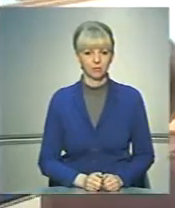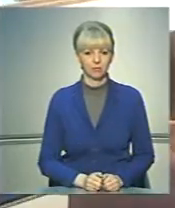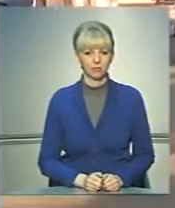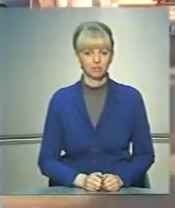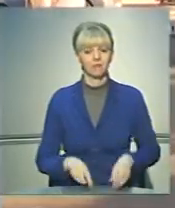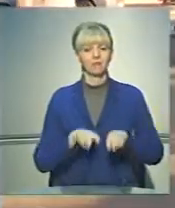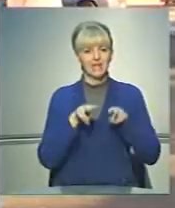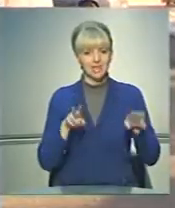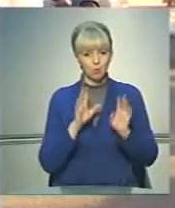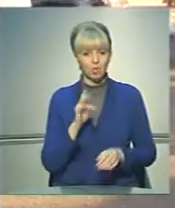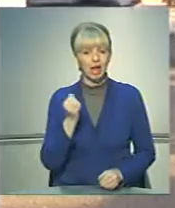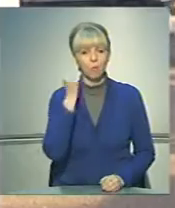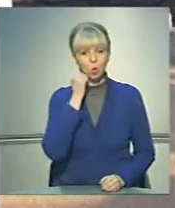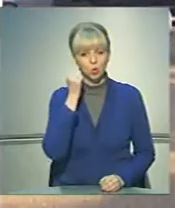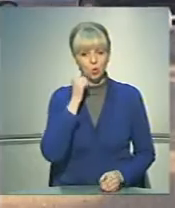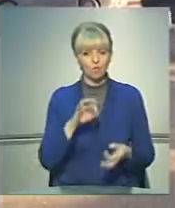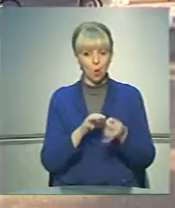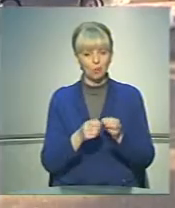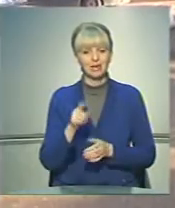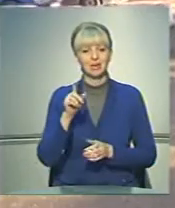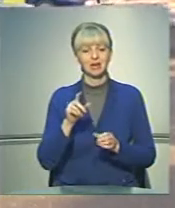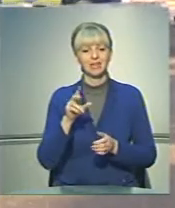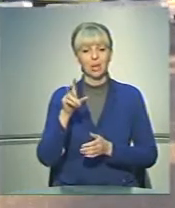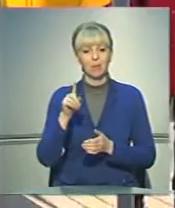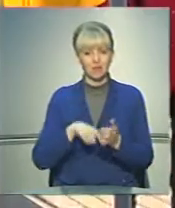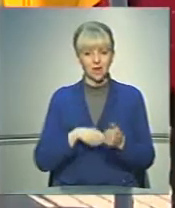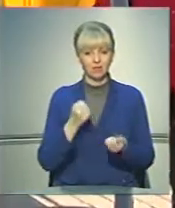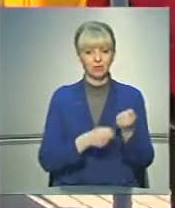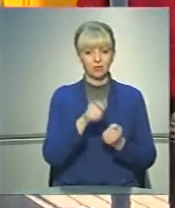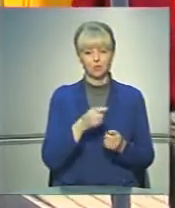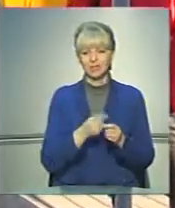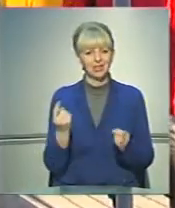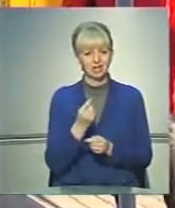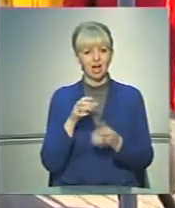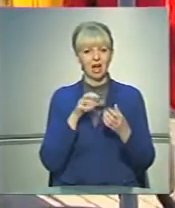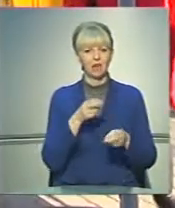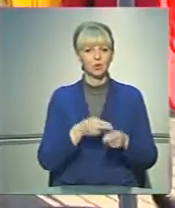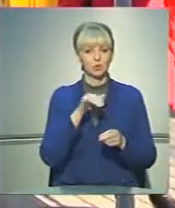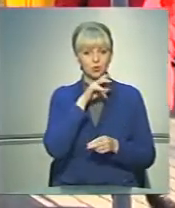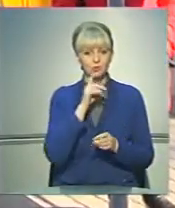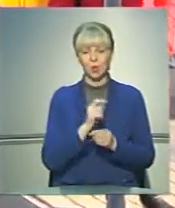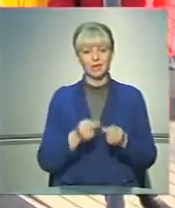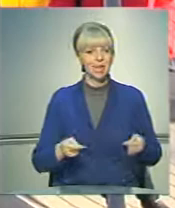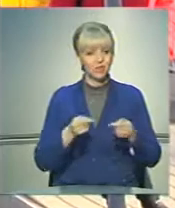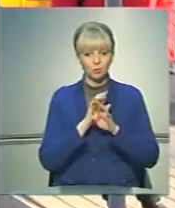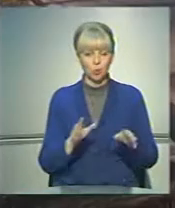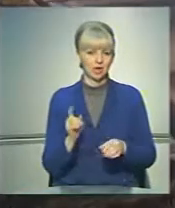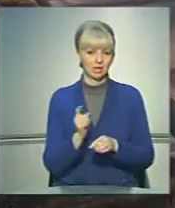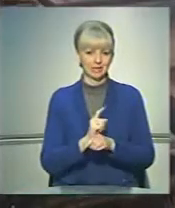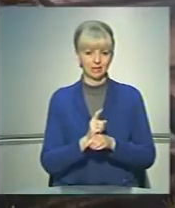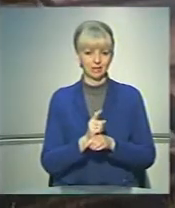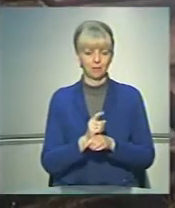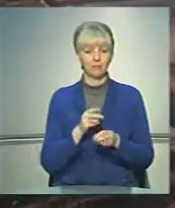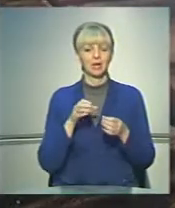Те саме буде і на Московської олімпіади, запевняють водії. Але це не єдині автостанції у Чернівцях, що не відповідає стандартам.